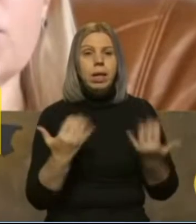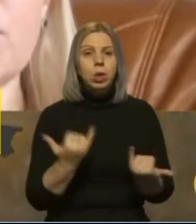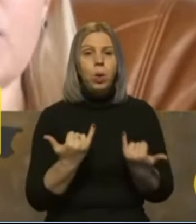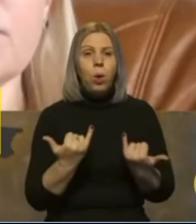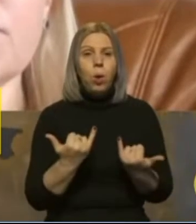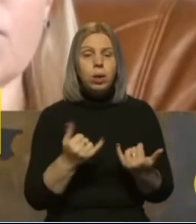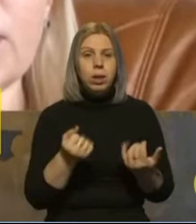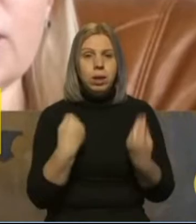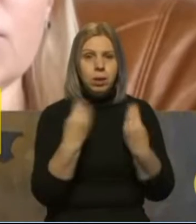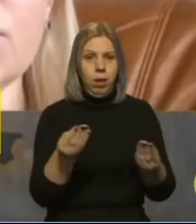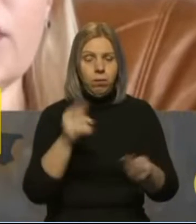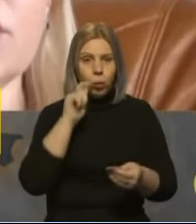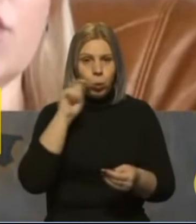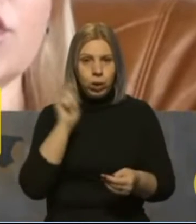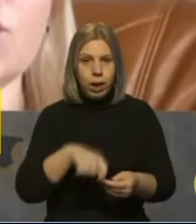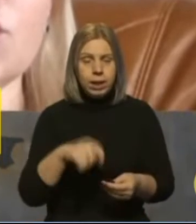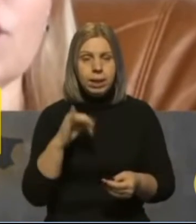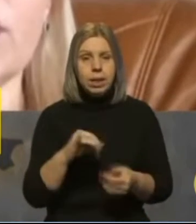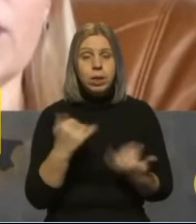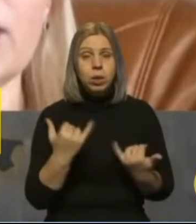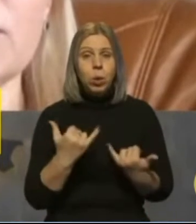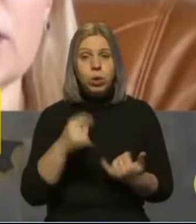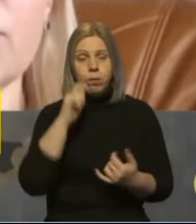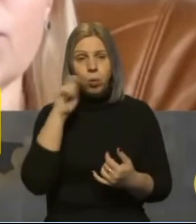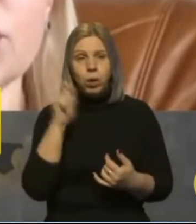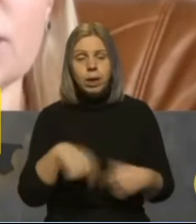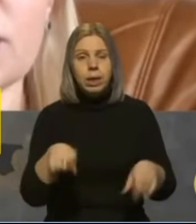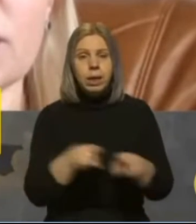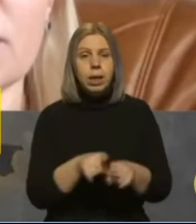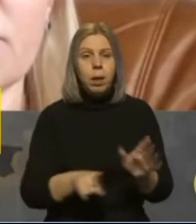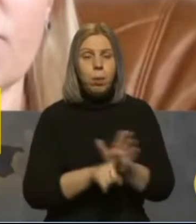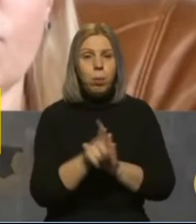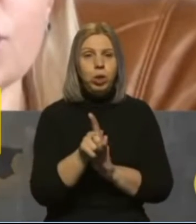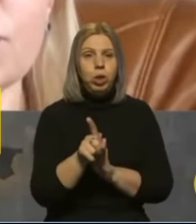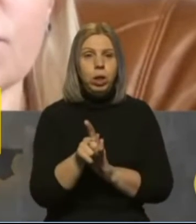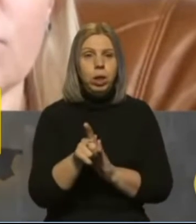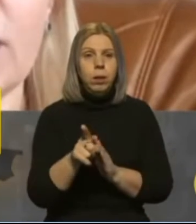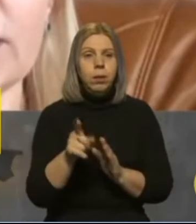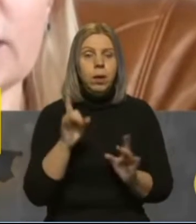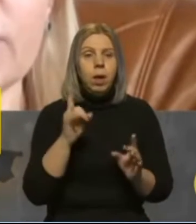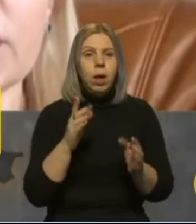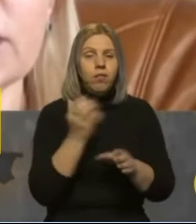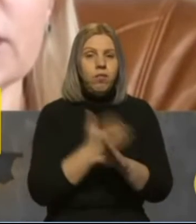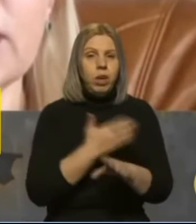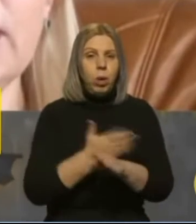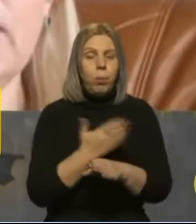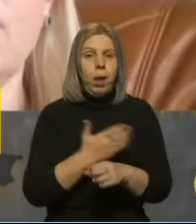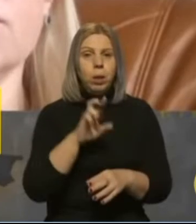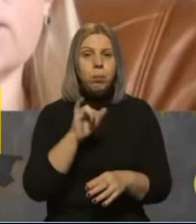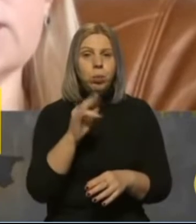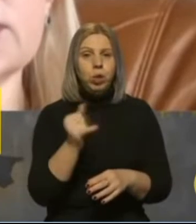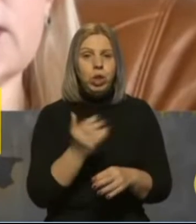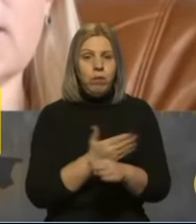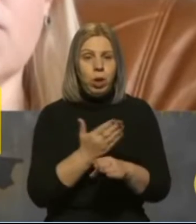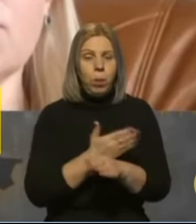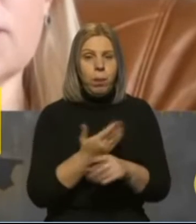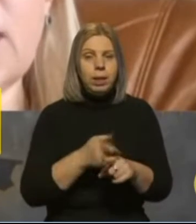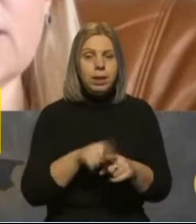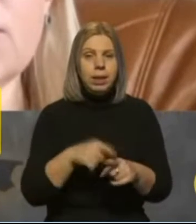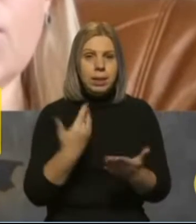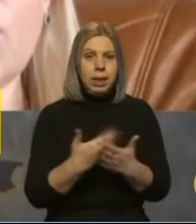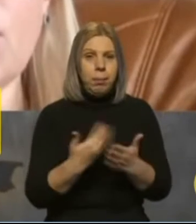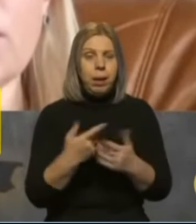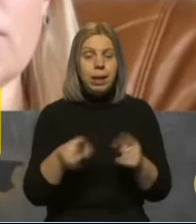постачаються в Україну. І, до речі, сьогодні в Україні такі почали вбучи виробляти, наприклад. Це